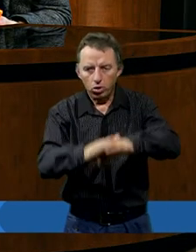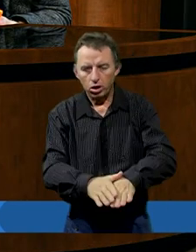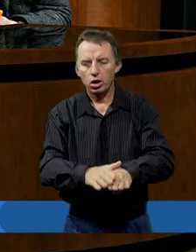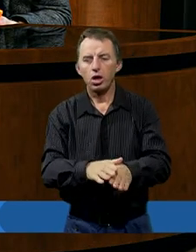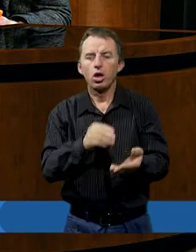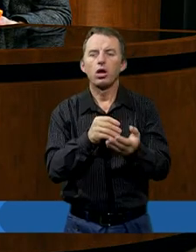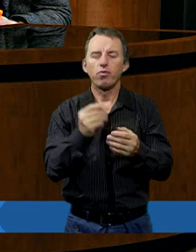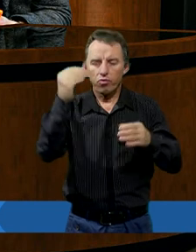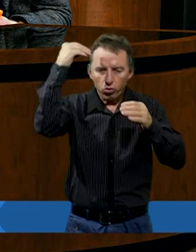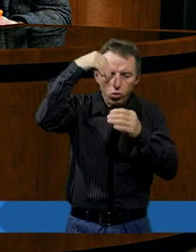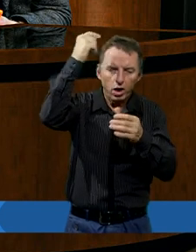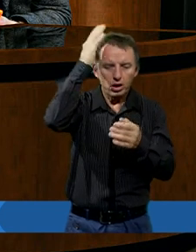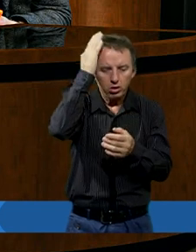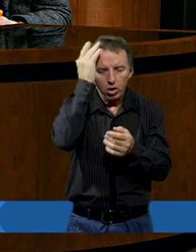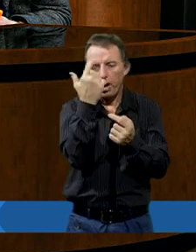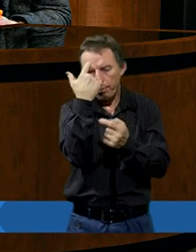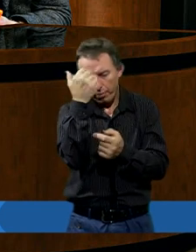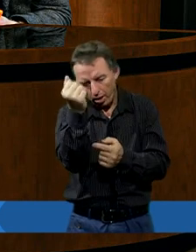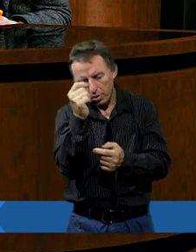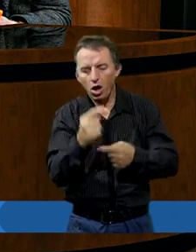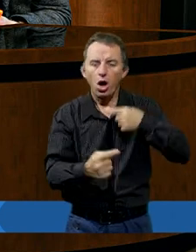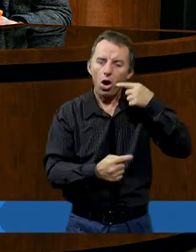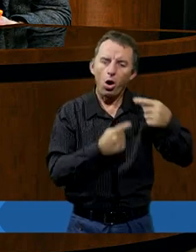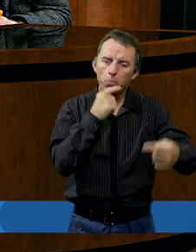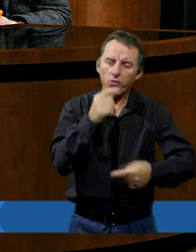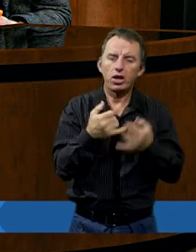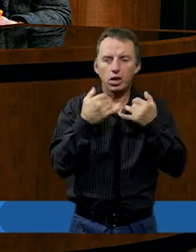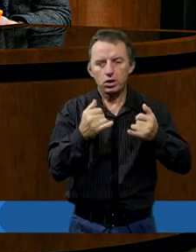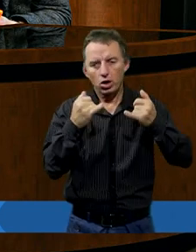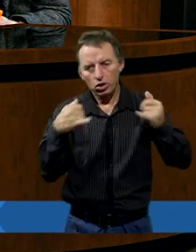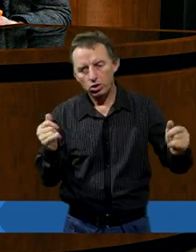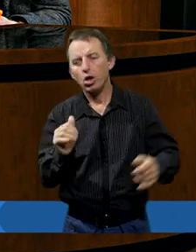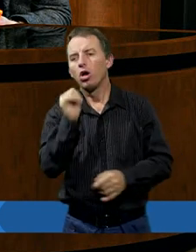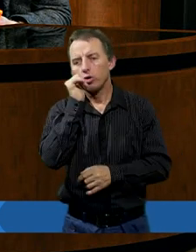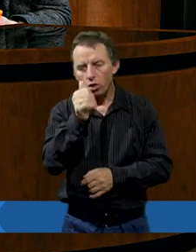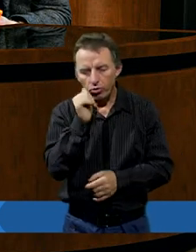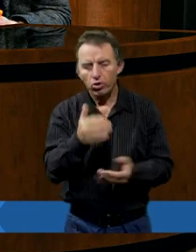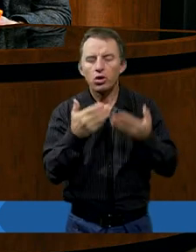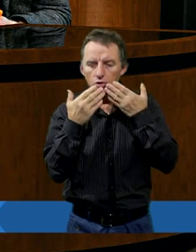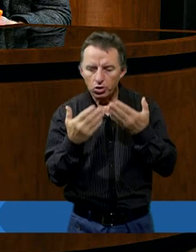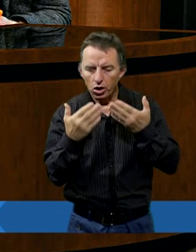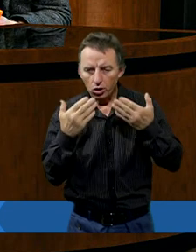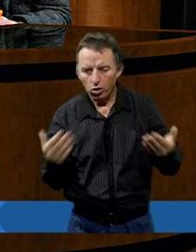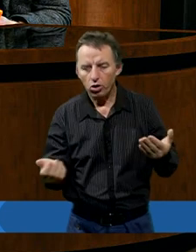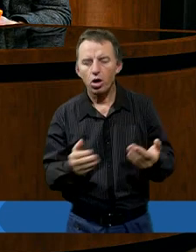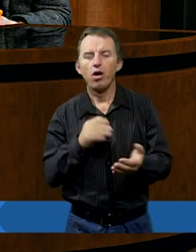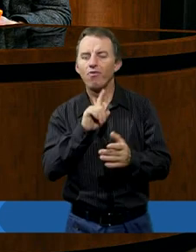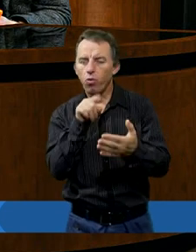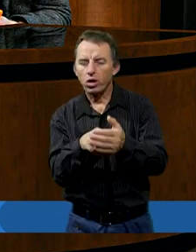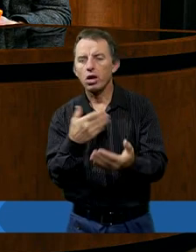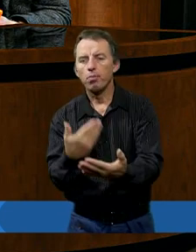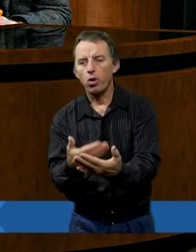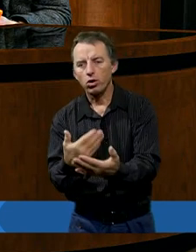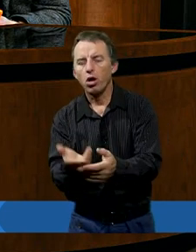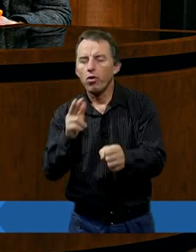sobie wtłaczać do głowy, żeby pamiętać, opowiadać innym, codziennie dziękować właśnie po to,